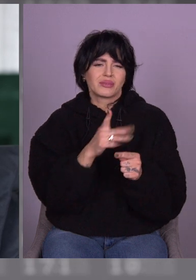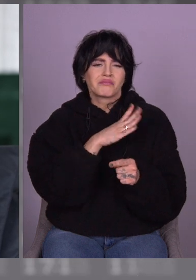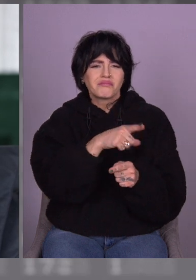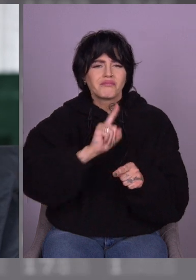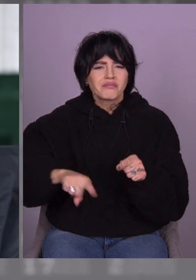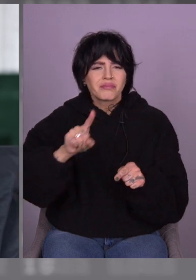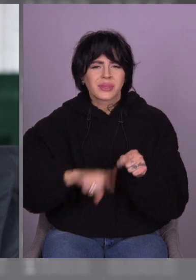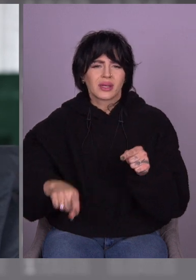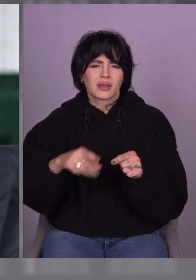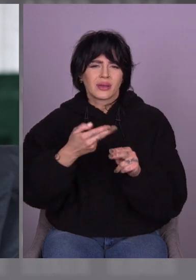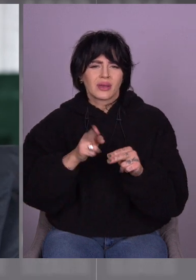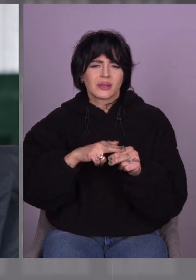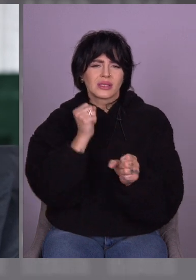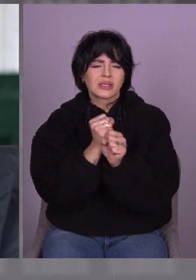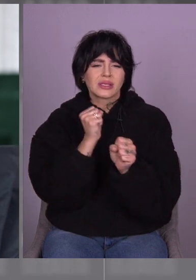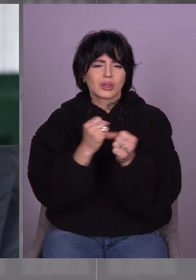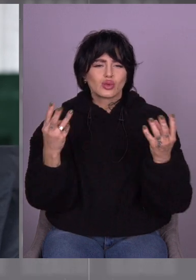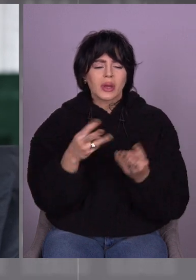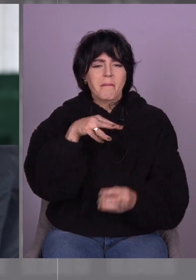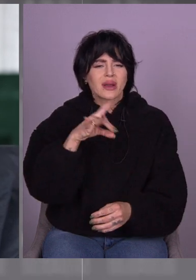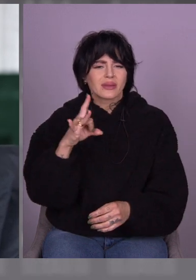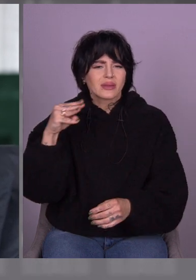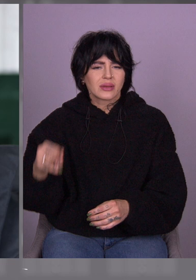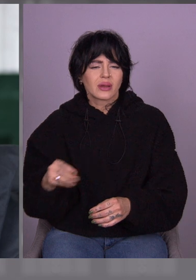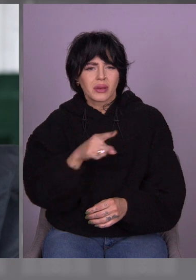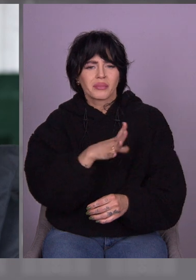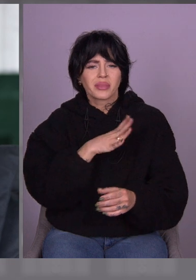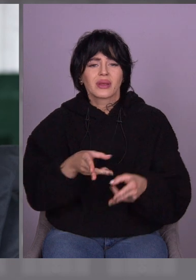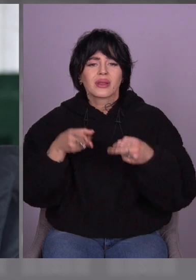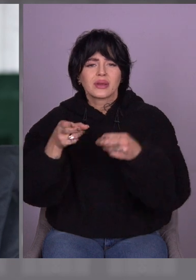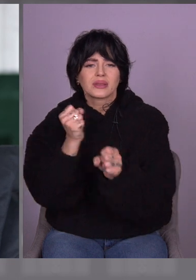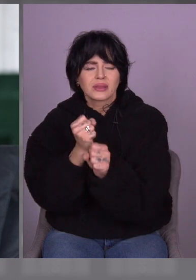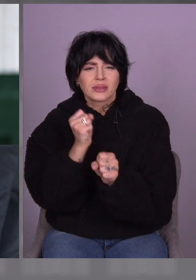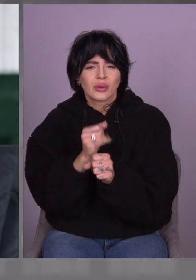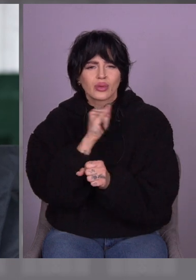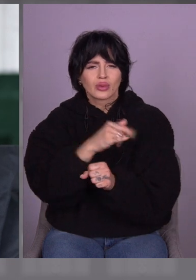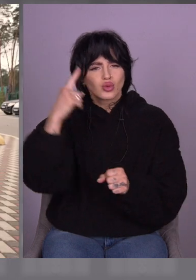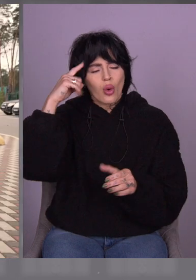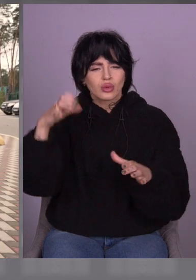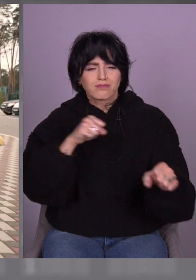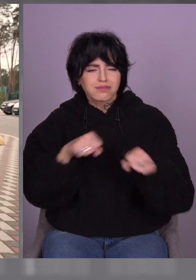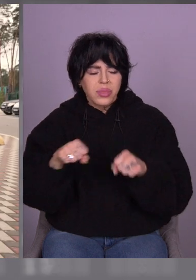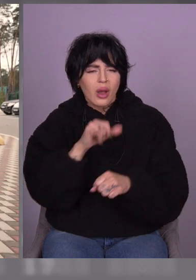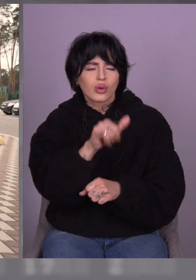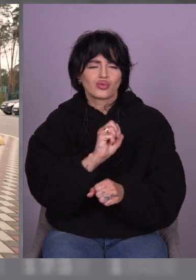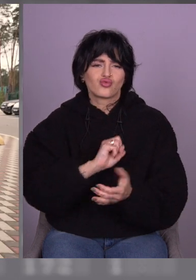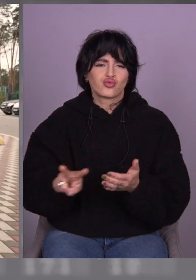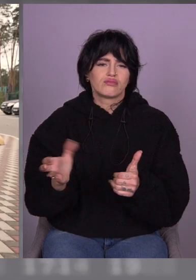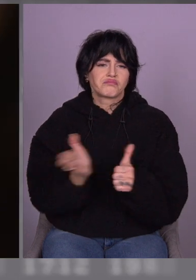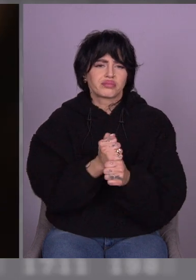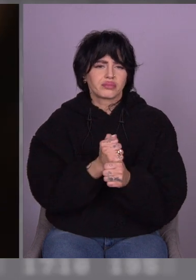поїхав робити саме МРТ робити. Він їздив робити, у нього там струць мозку був. Була, знаєте,